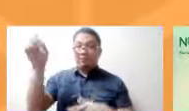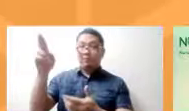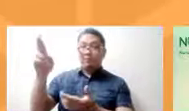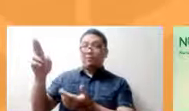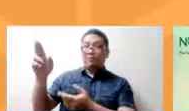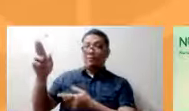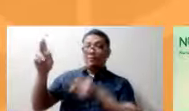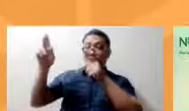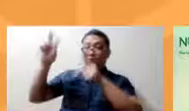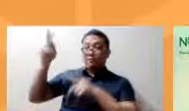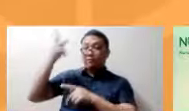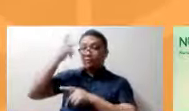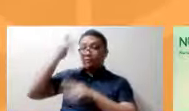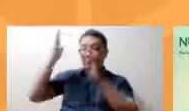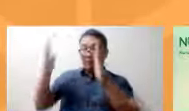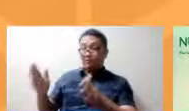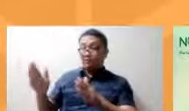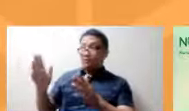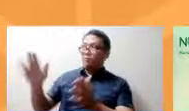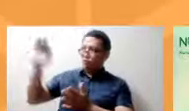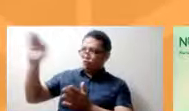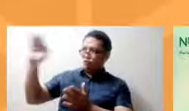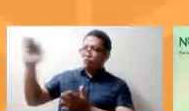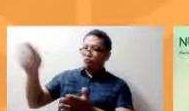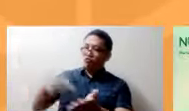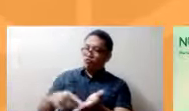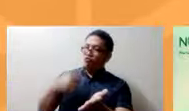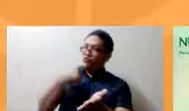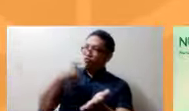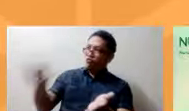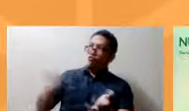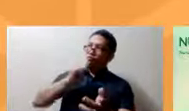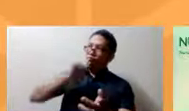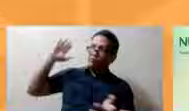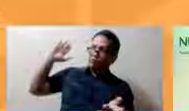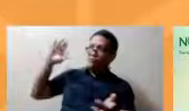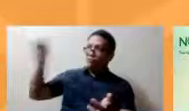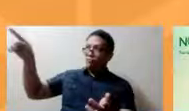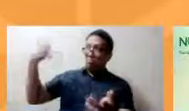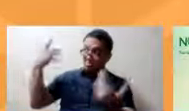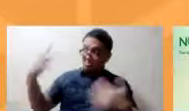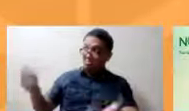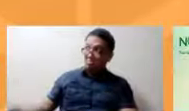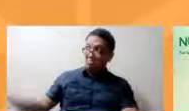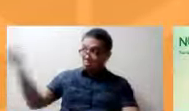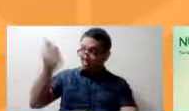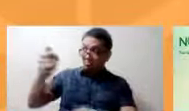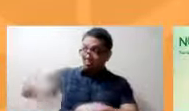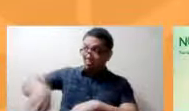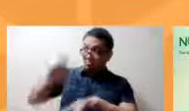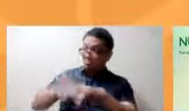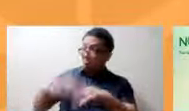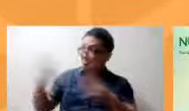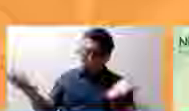sisingilin siya namin Pinangako mo ito Bagnanalo ka na saan pinangako mo Diba